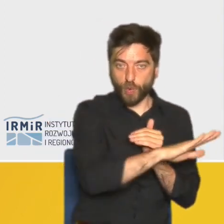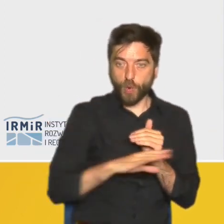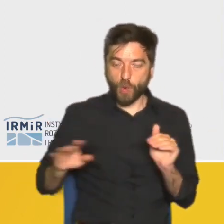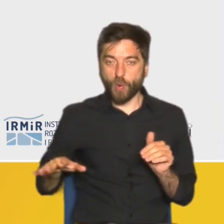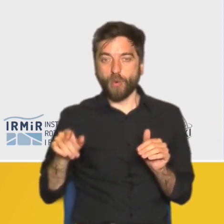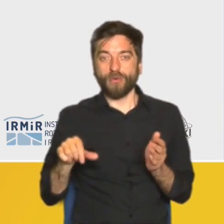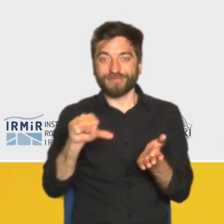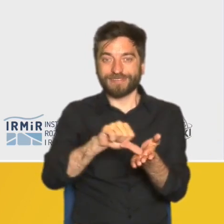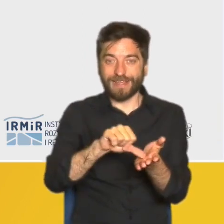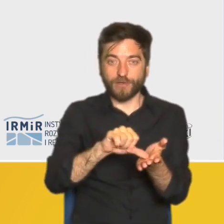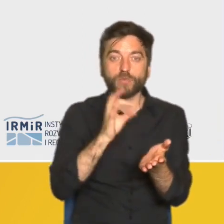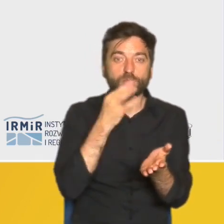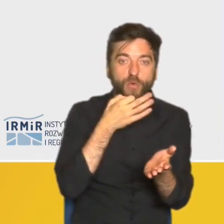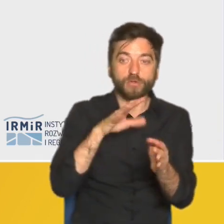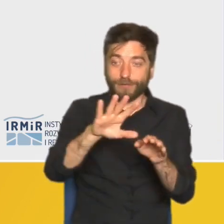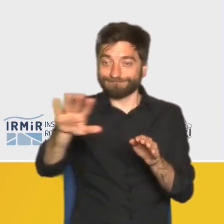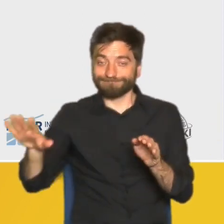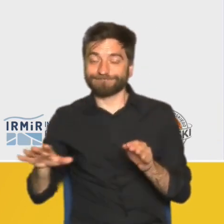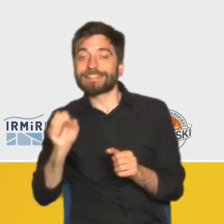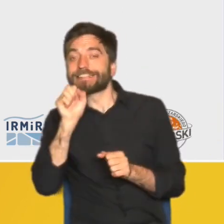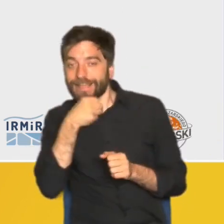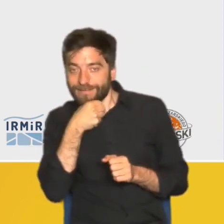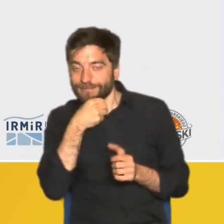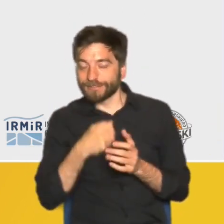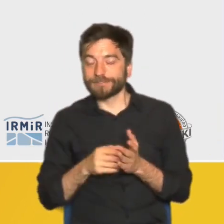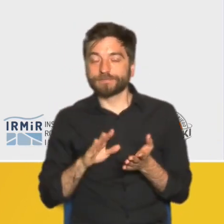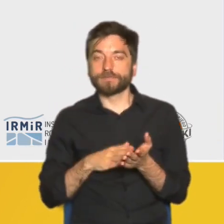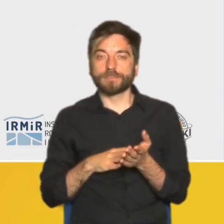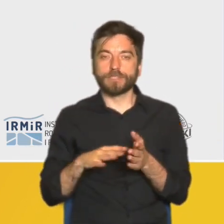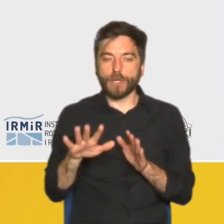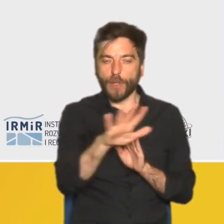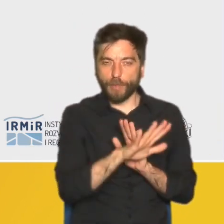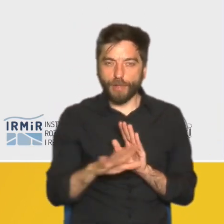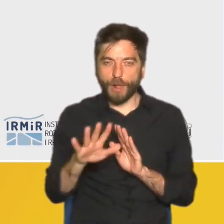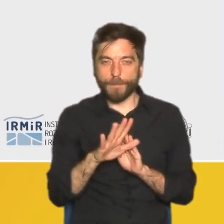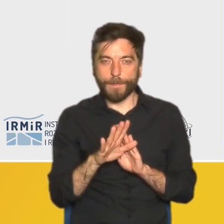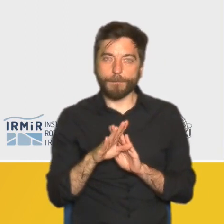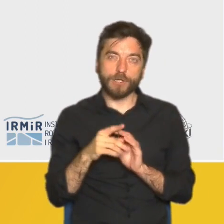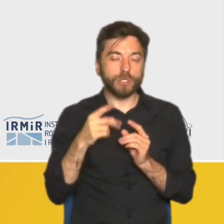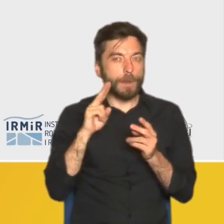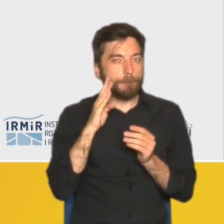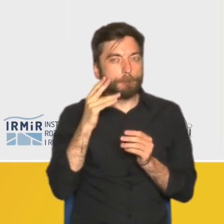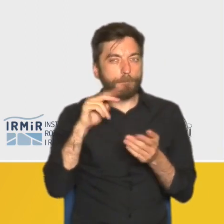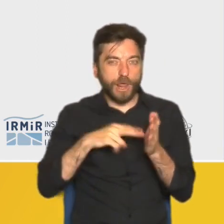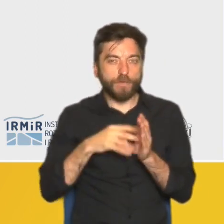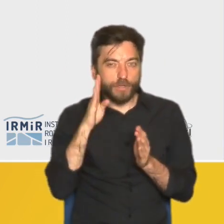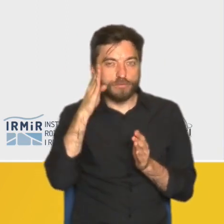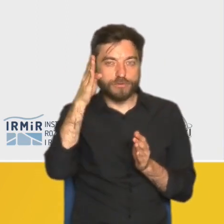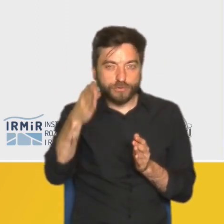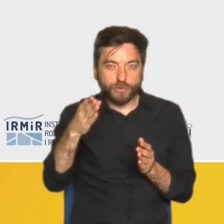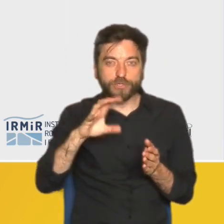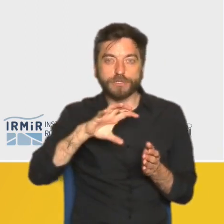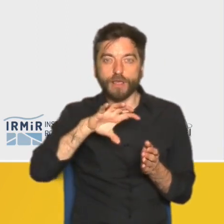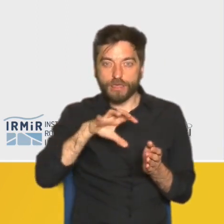centralne niedługo zacznie nam się starzeć, a więc zmapowanie prognoz demograficznych dla przedmieść i zmapowanie potrzeb